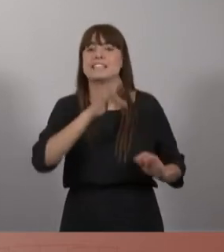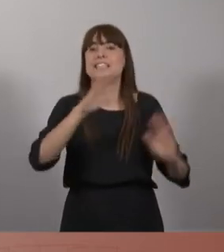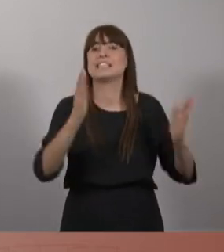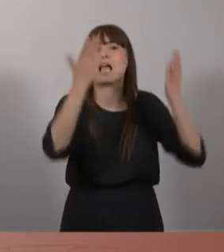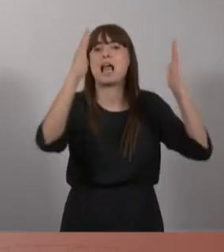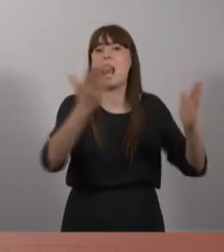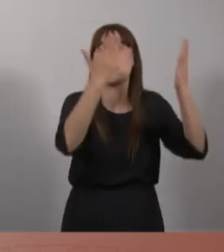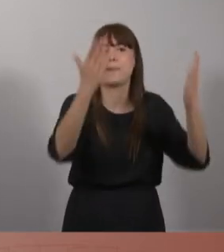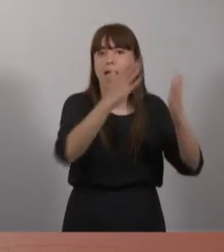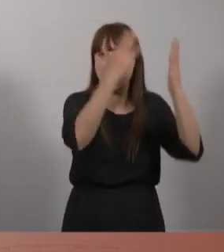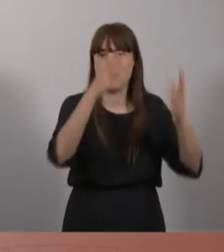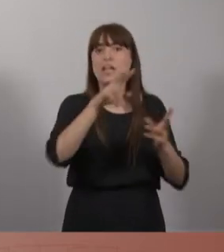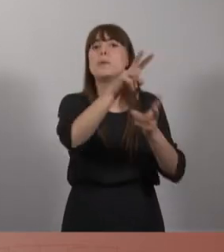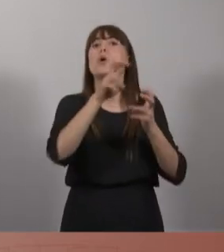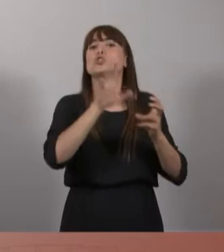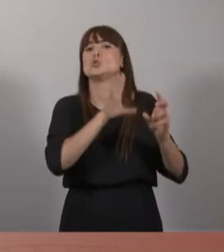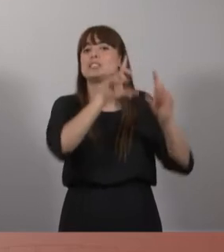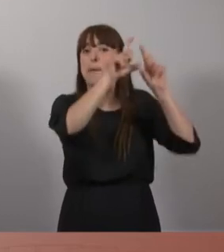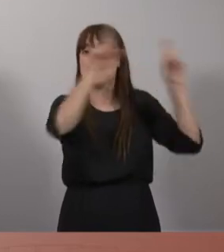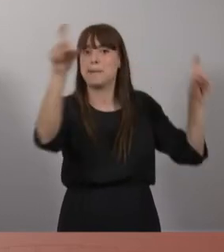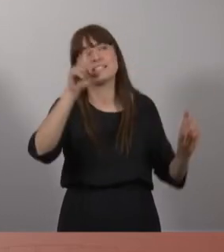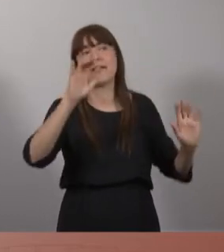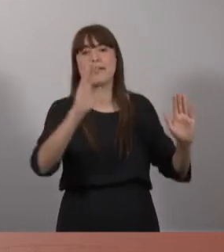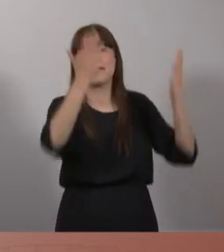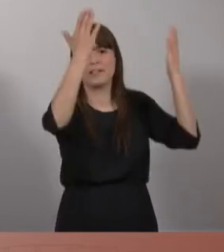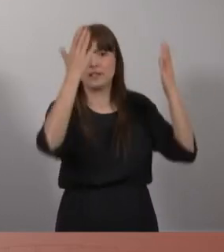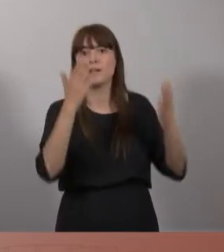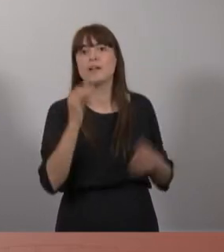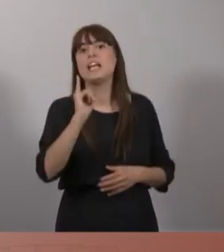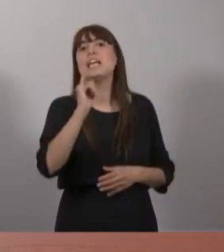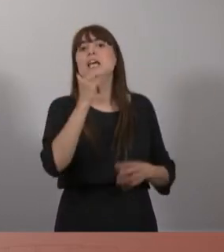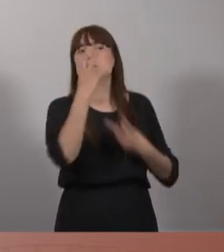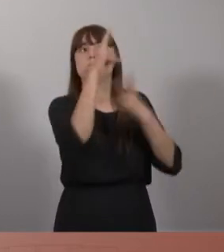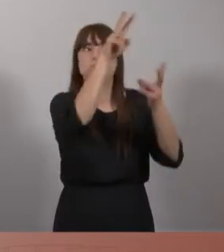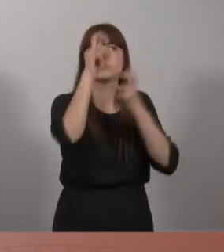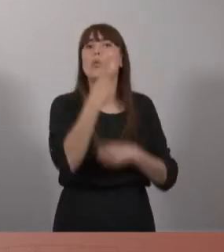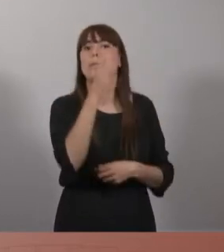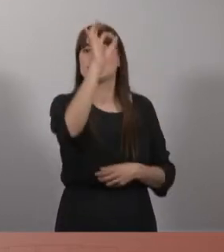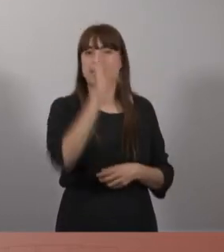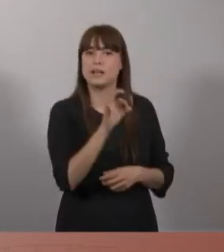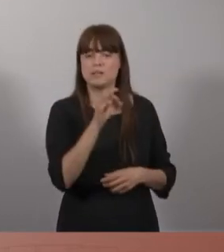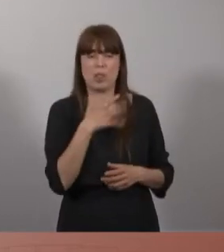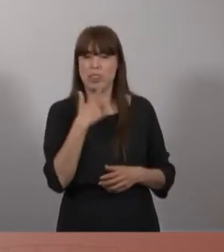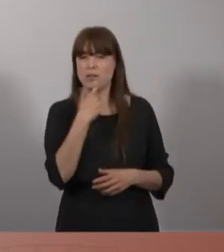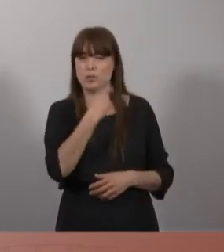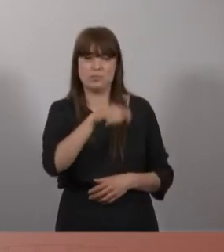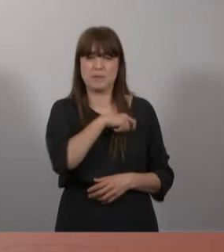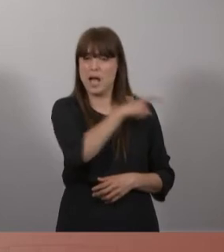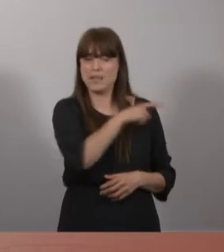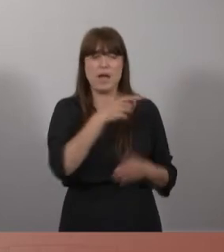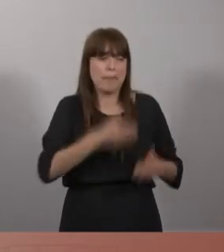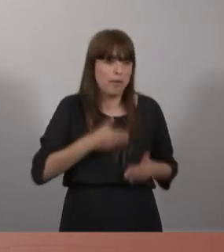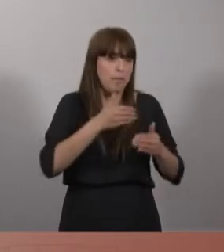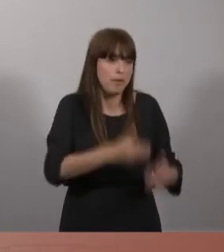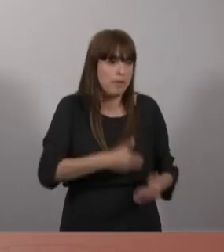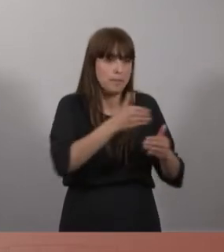societats i reduir tipus impositius a 1%. Tot són prerrogatives. I l'exemple més clar el